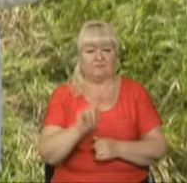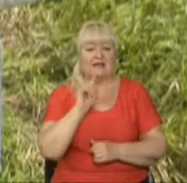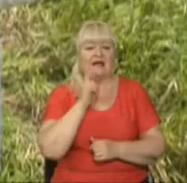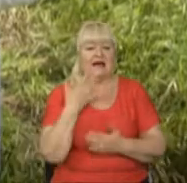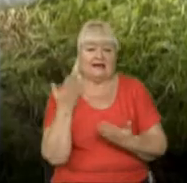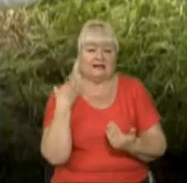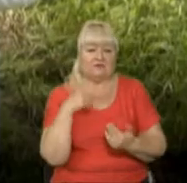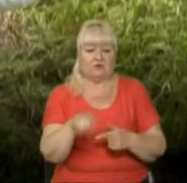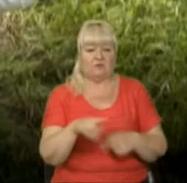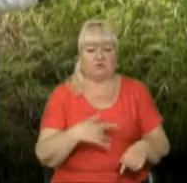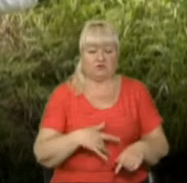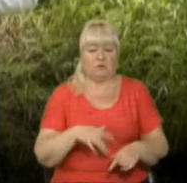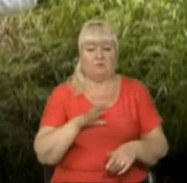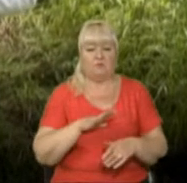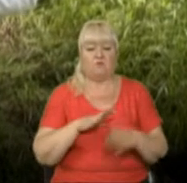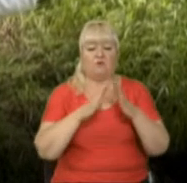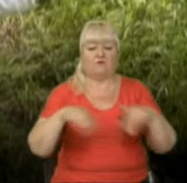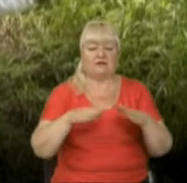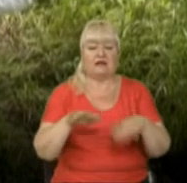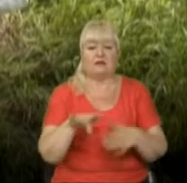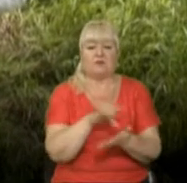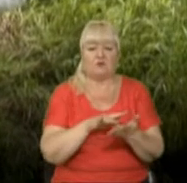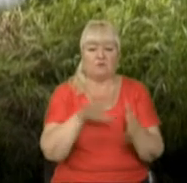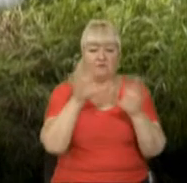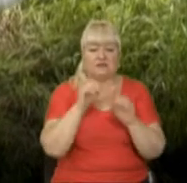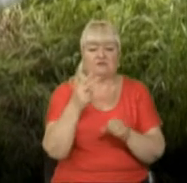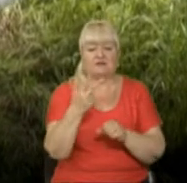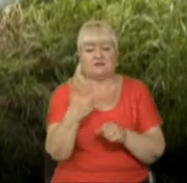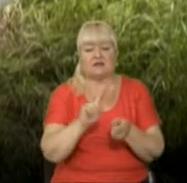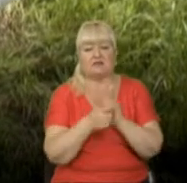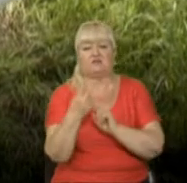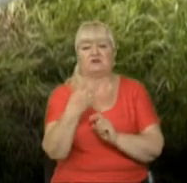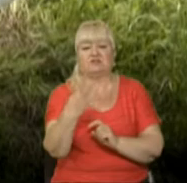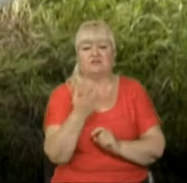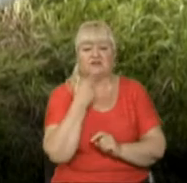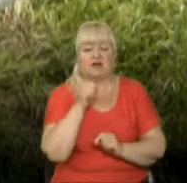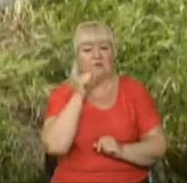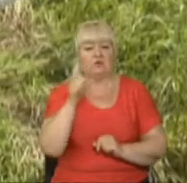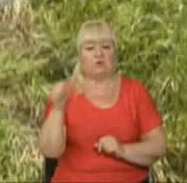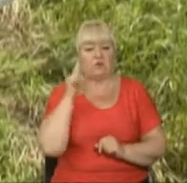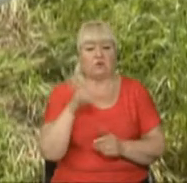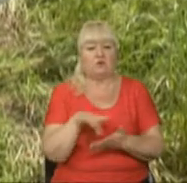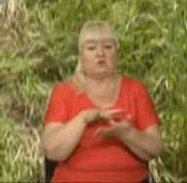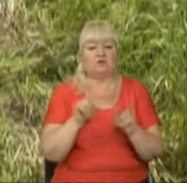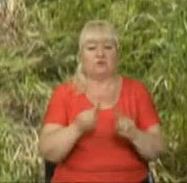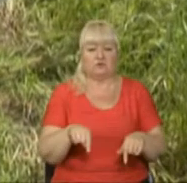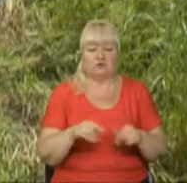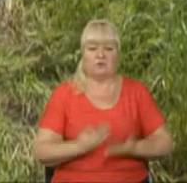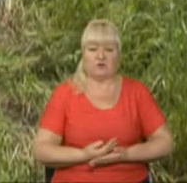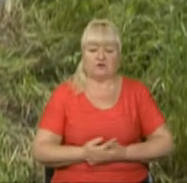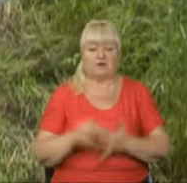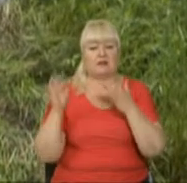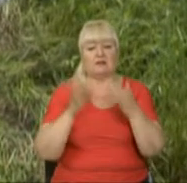тому тут на Трускавецькій був розташований табір ромів. У ніч з 23 на 24 червня минулого року на ромів, які тут проживали,